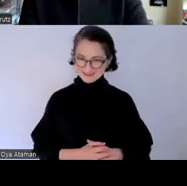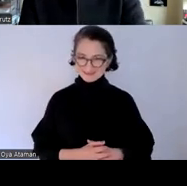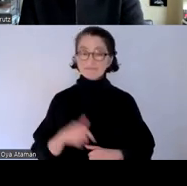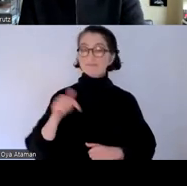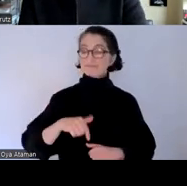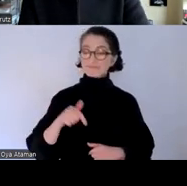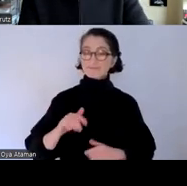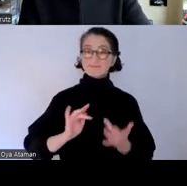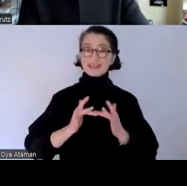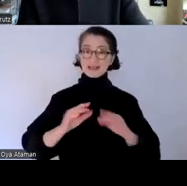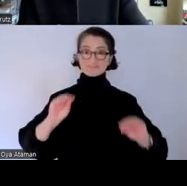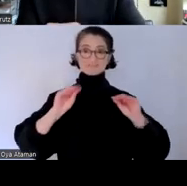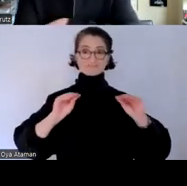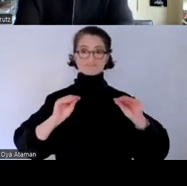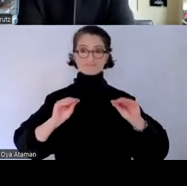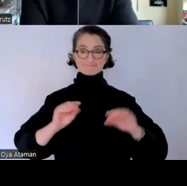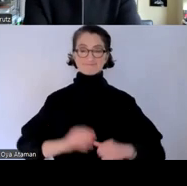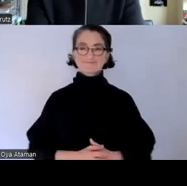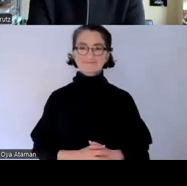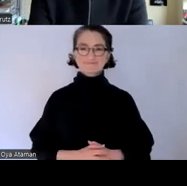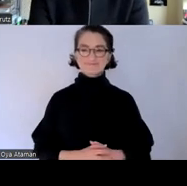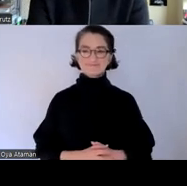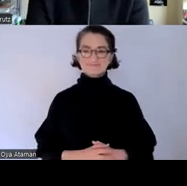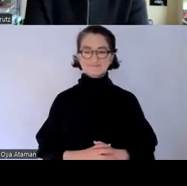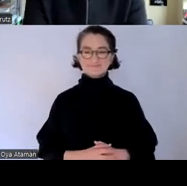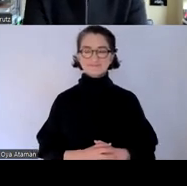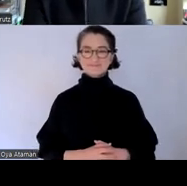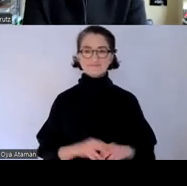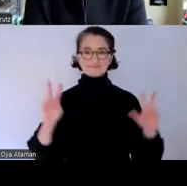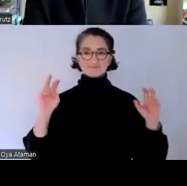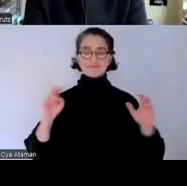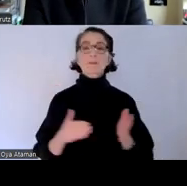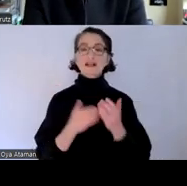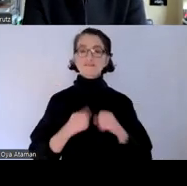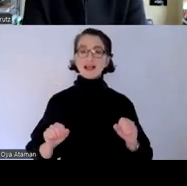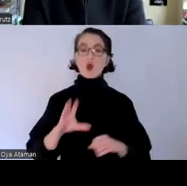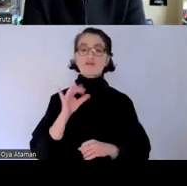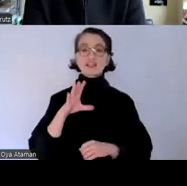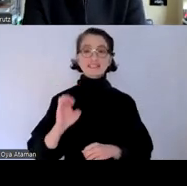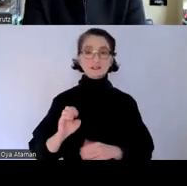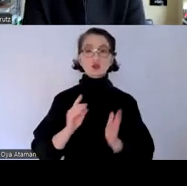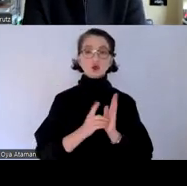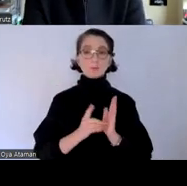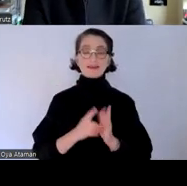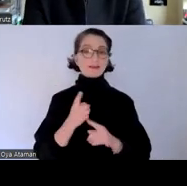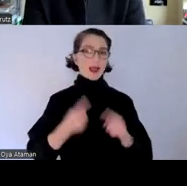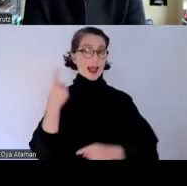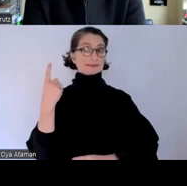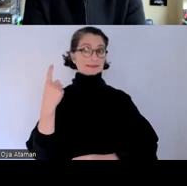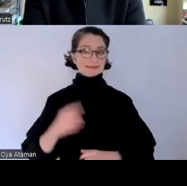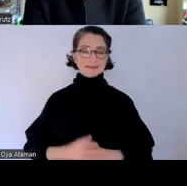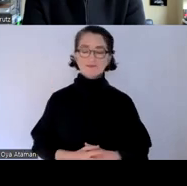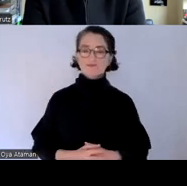barrierefreie office dokumente teil 1 nämlich die einführung